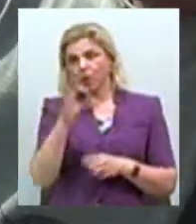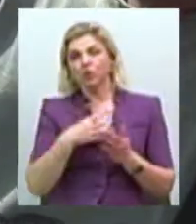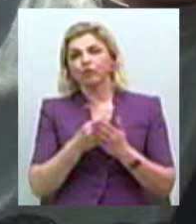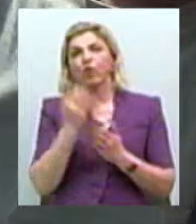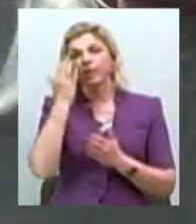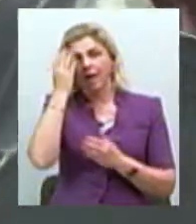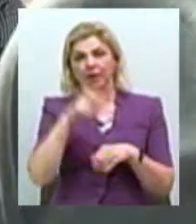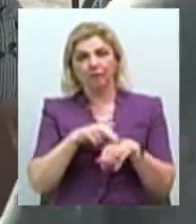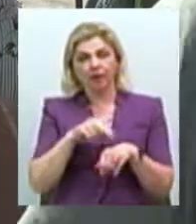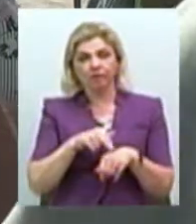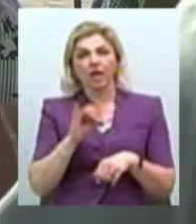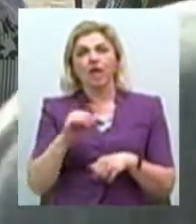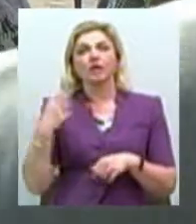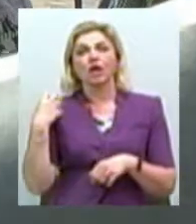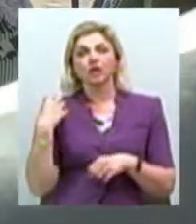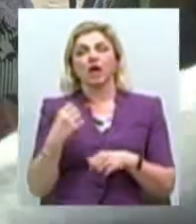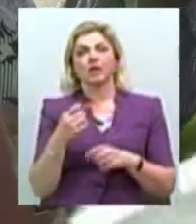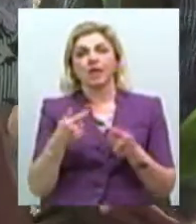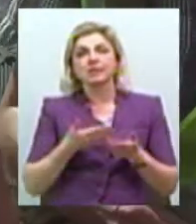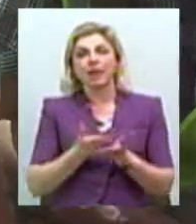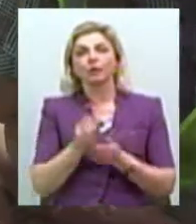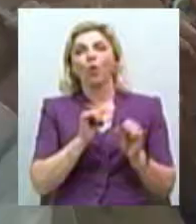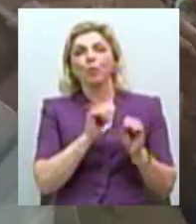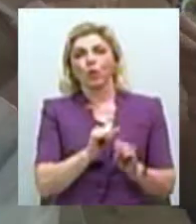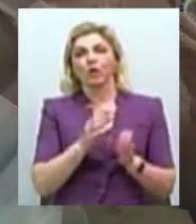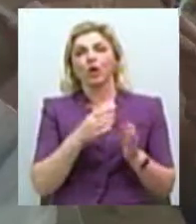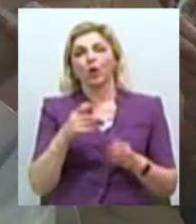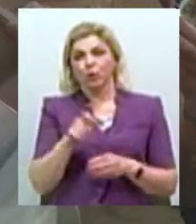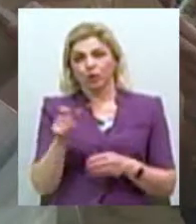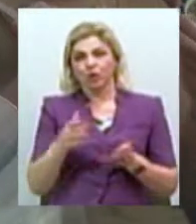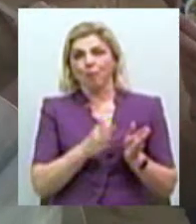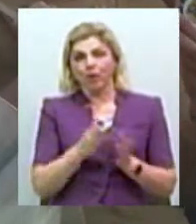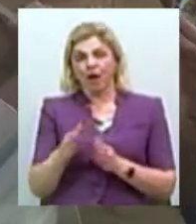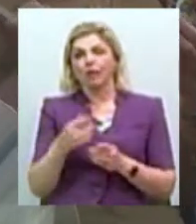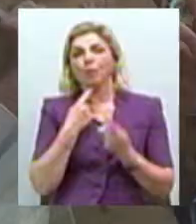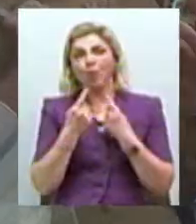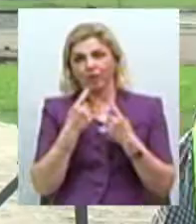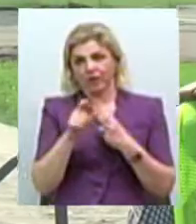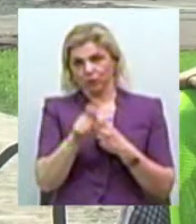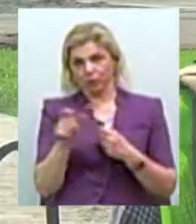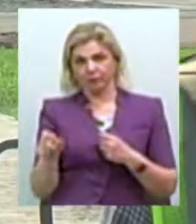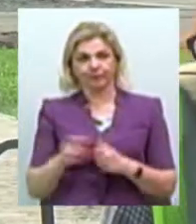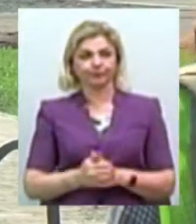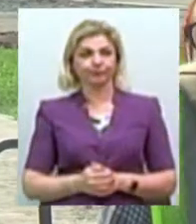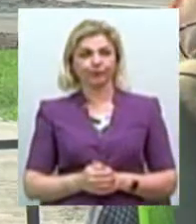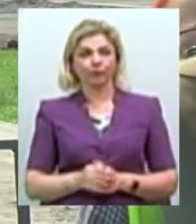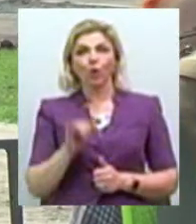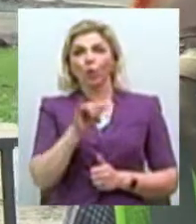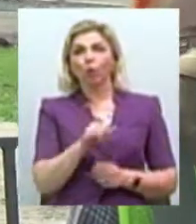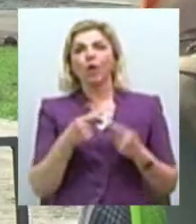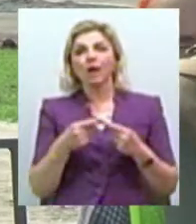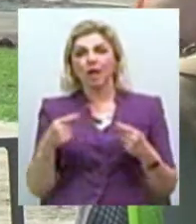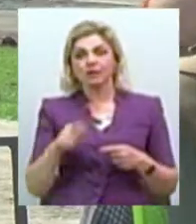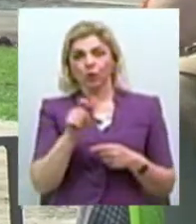органів. Начальник сектору охорони громадського порядку Сергій Ковальчук провів з ними профілактичну бесіду. У різних громадян і жителів міста